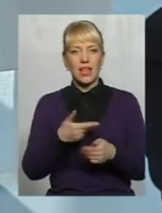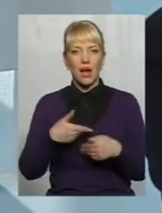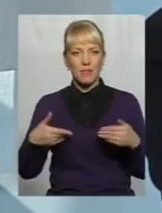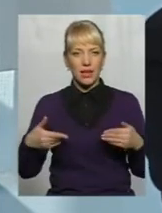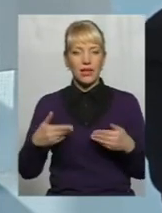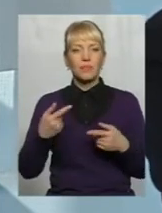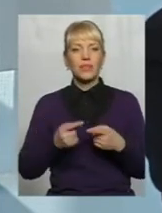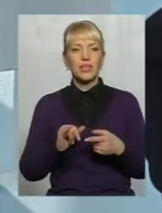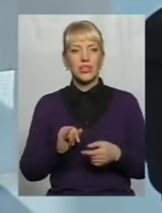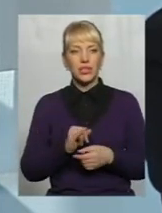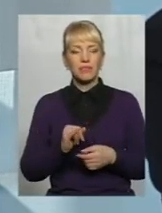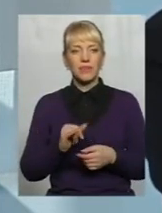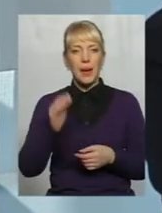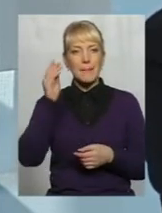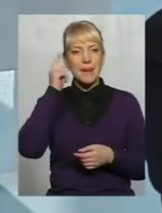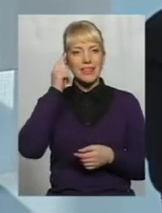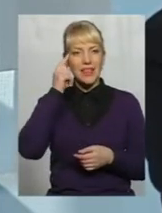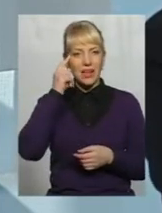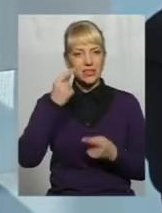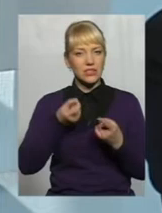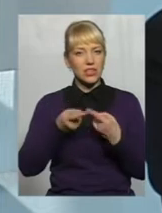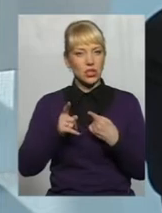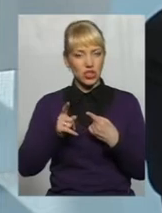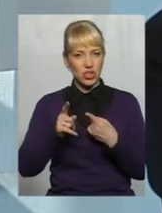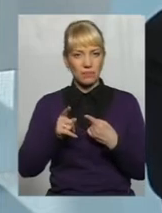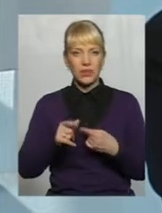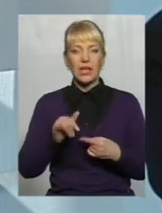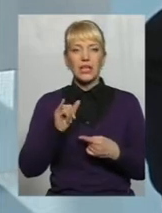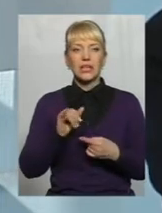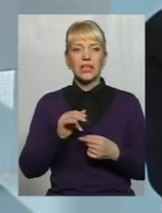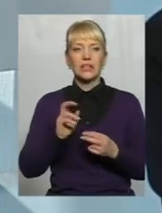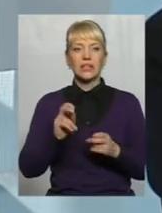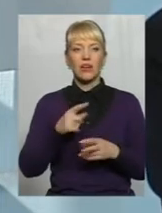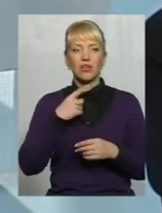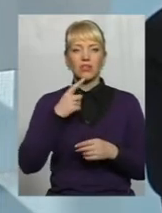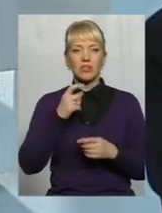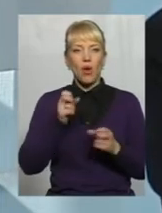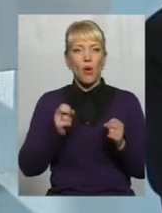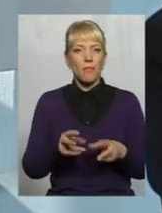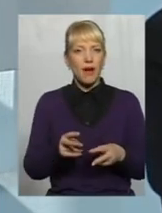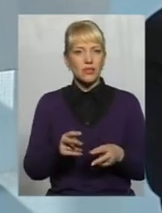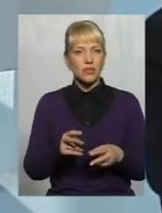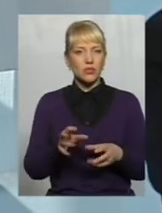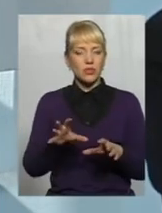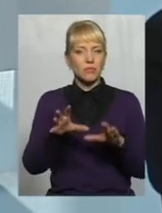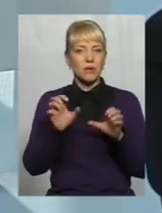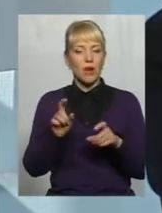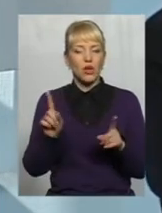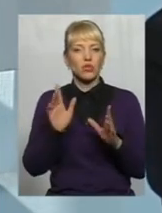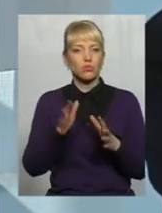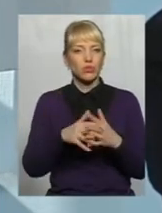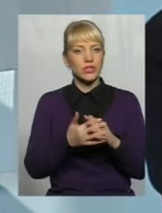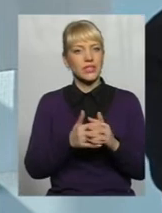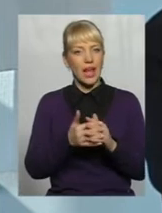ментальність трішки інша Інша, ну як-то запаскою сприймається А що буде з селами?